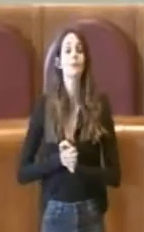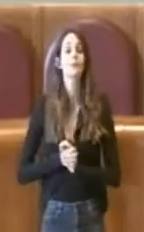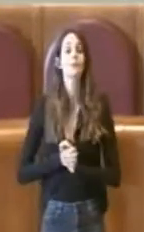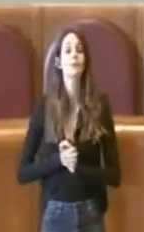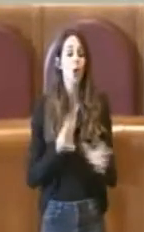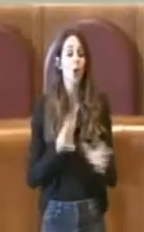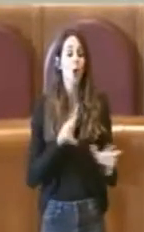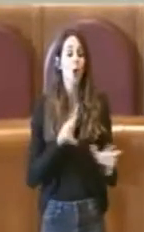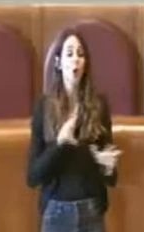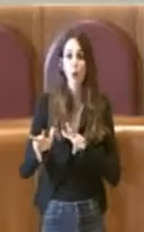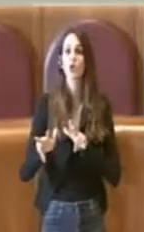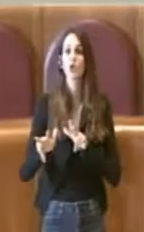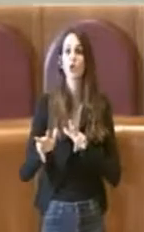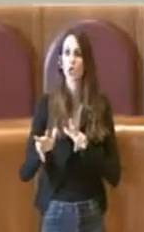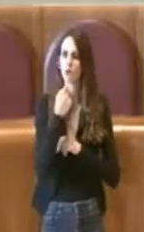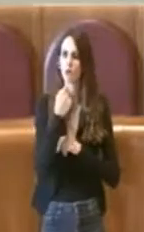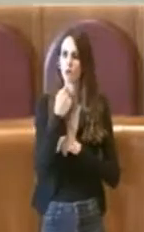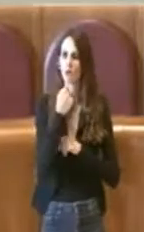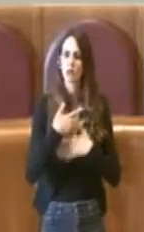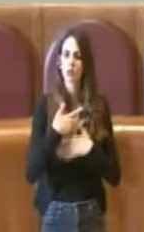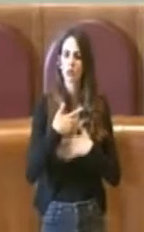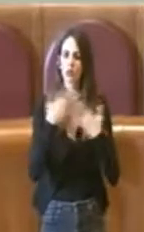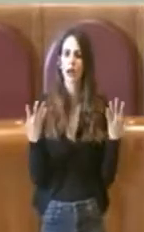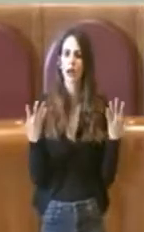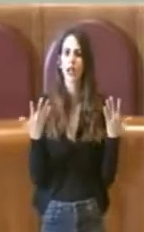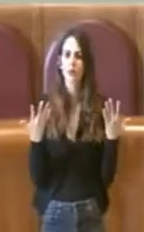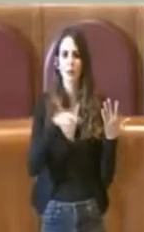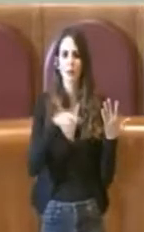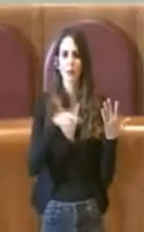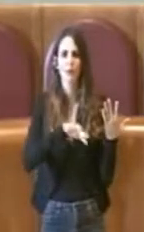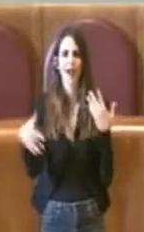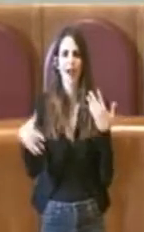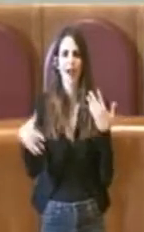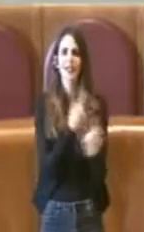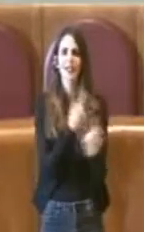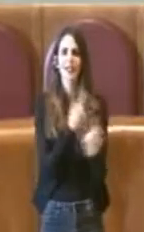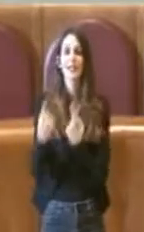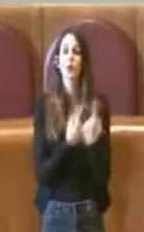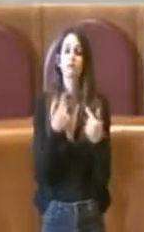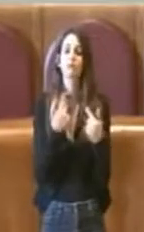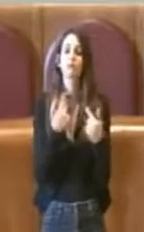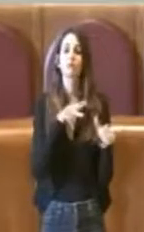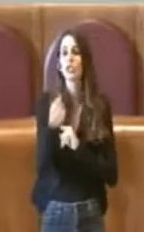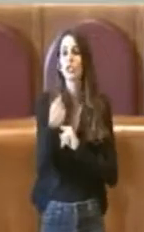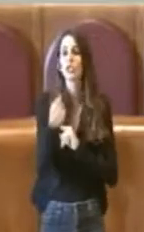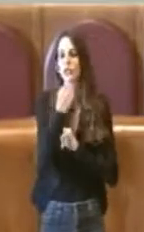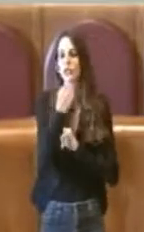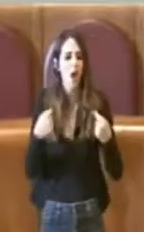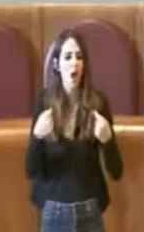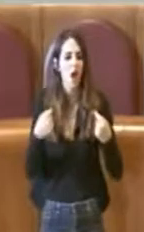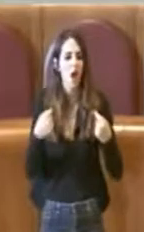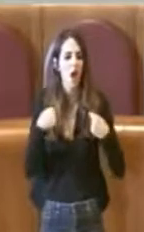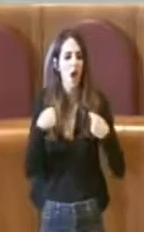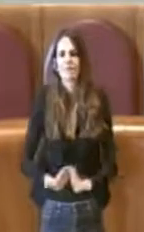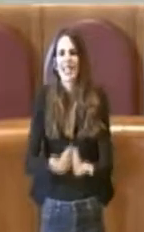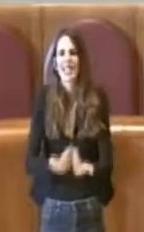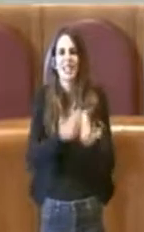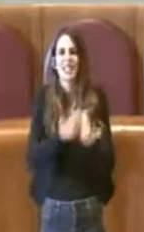e manifestò, come accade anche in altre circostanze, di non poter farsi carico, per esempio, di